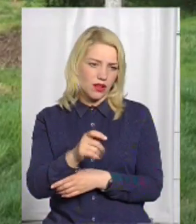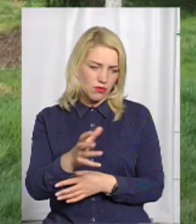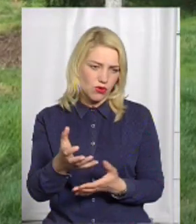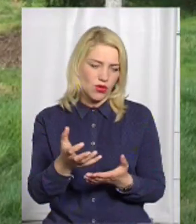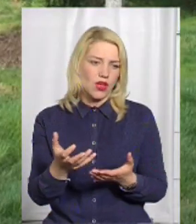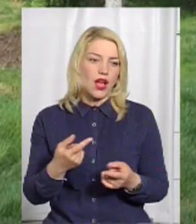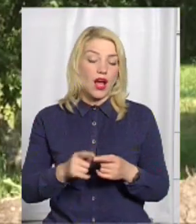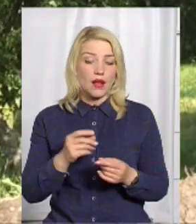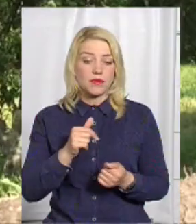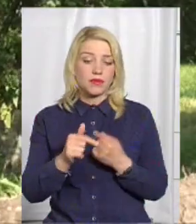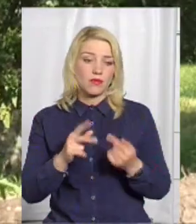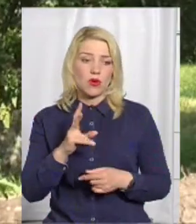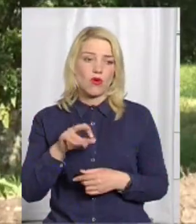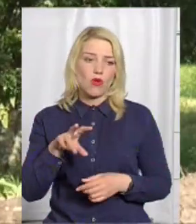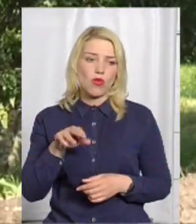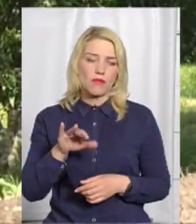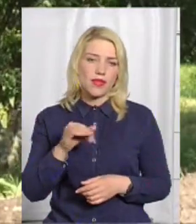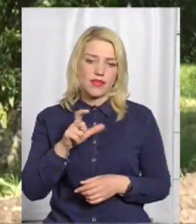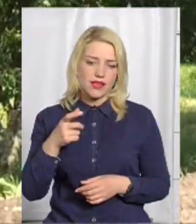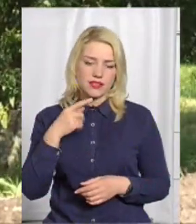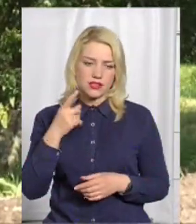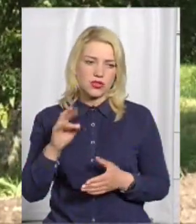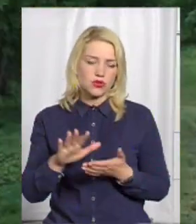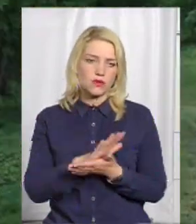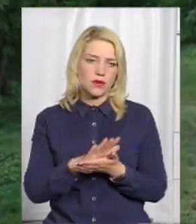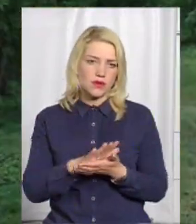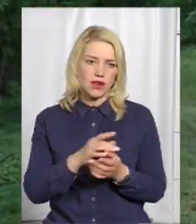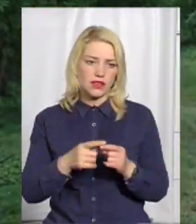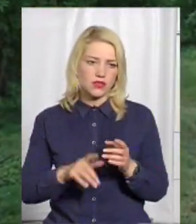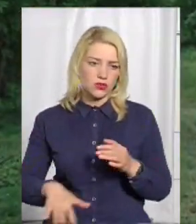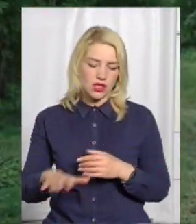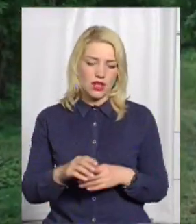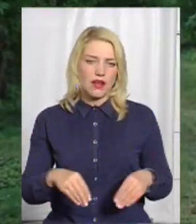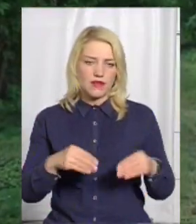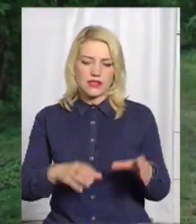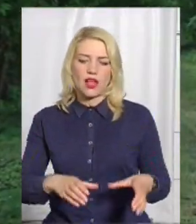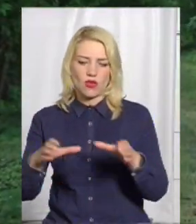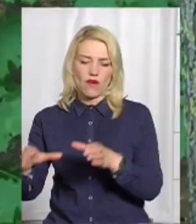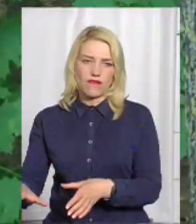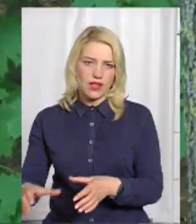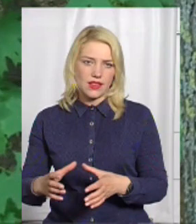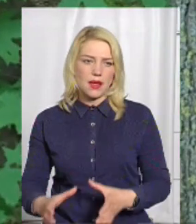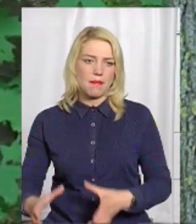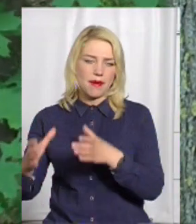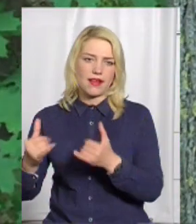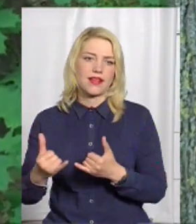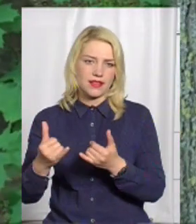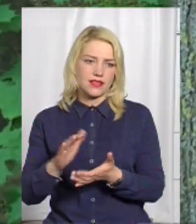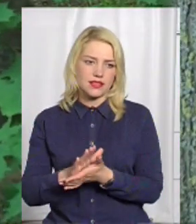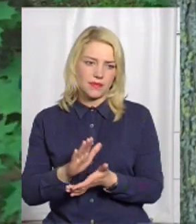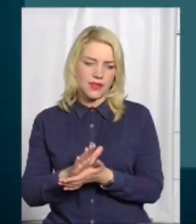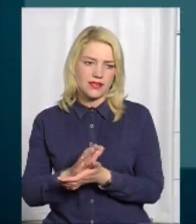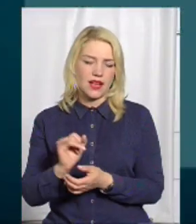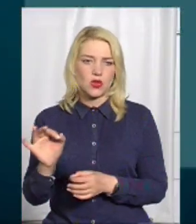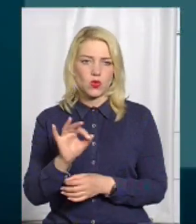Коломійць у телефонній розмові розповів, робочі прибрали ділянку, встановили баки для сміття та спорудили туалети для потреб відпочиваючих. Забудови там не